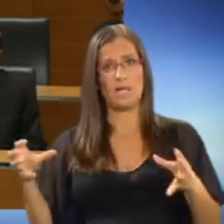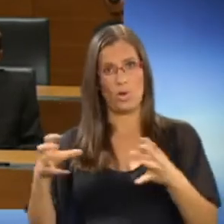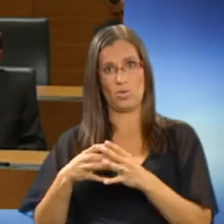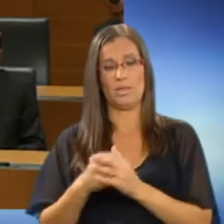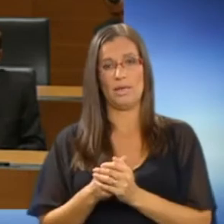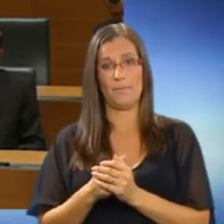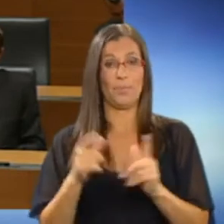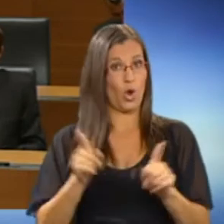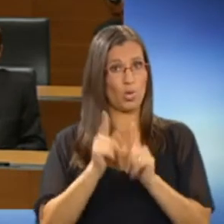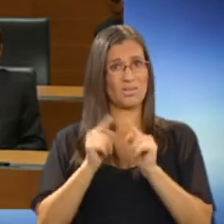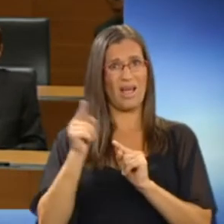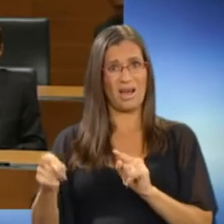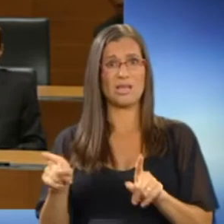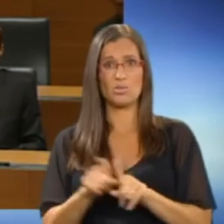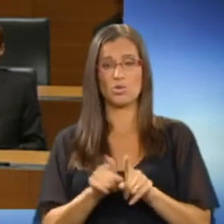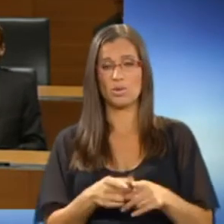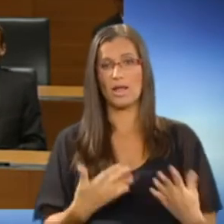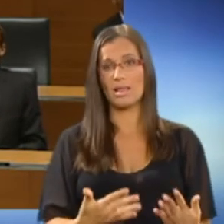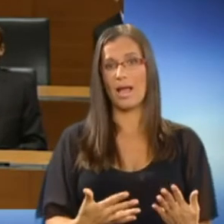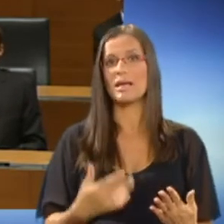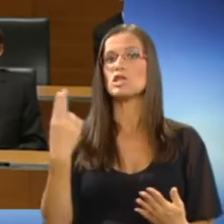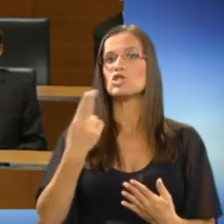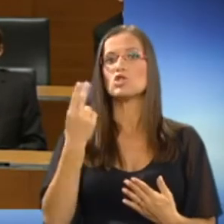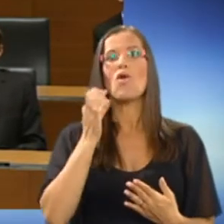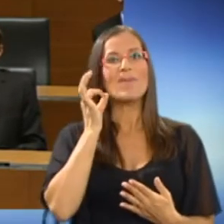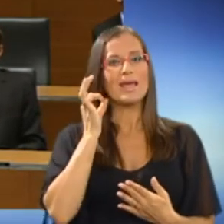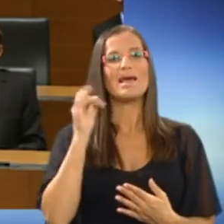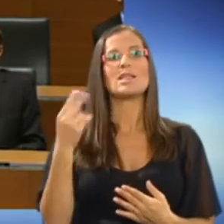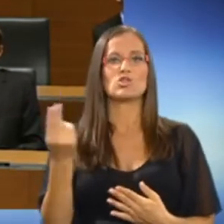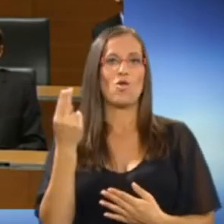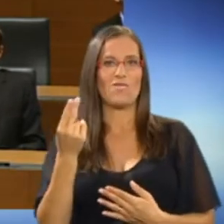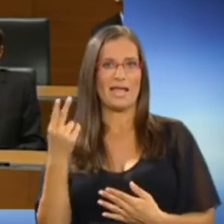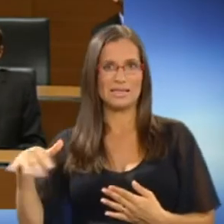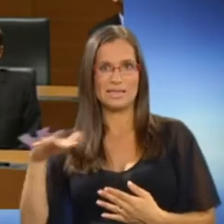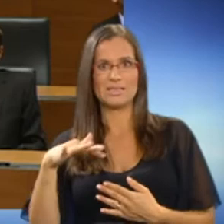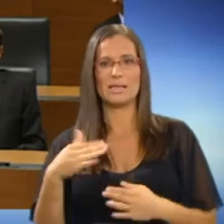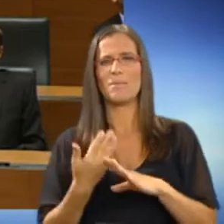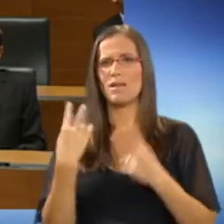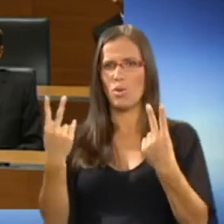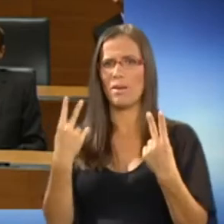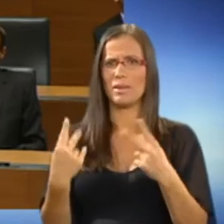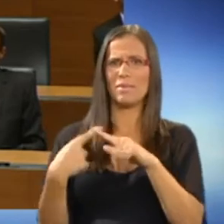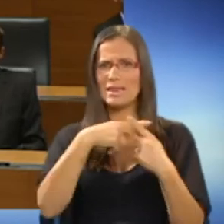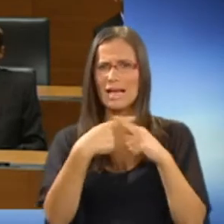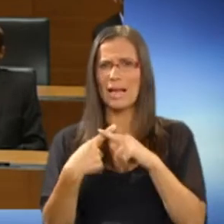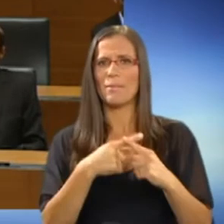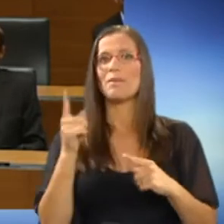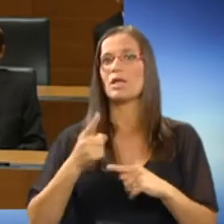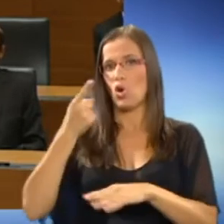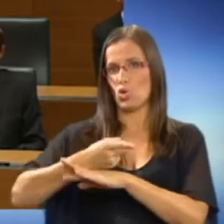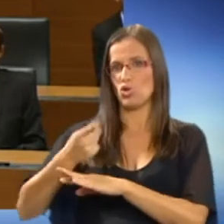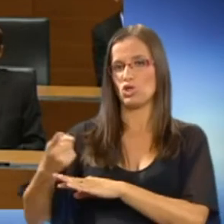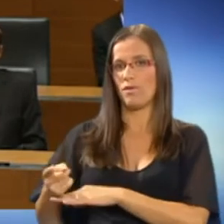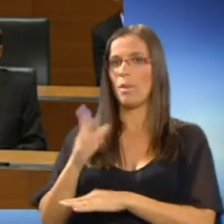Kot takrat smo tudi danes Slovenka in Slovenci pred pomembnimi dilemami in odločitvami, ki bodo